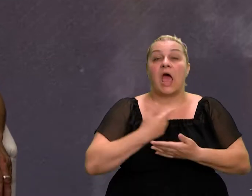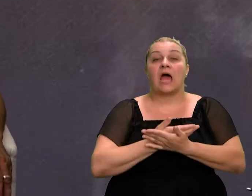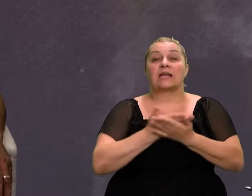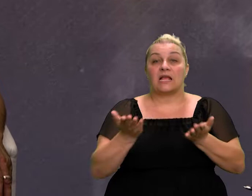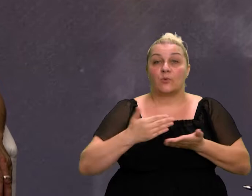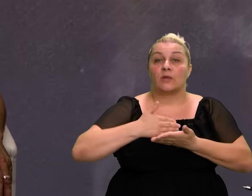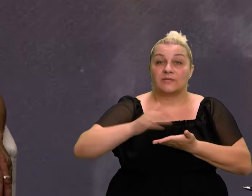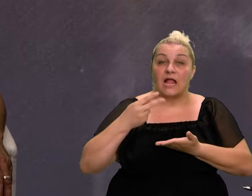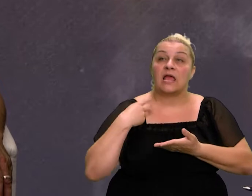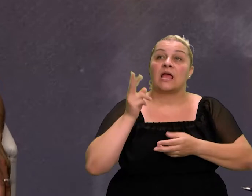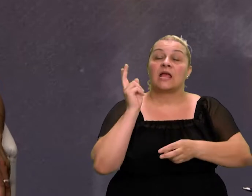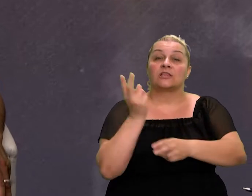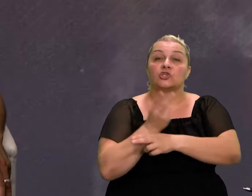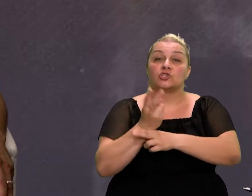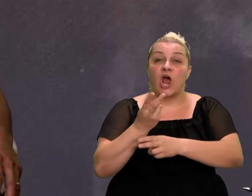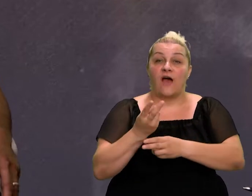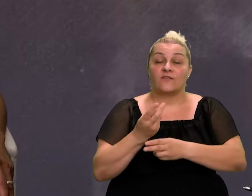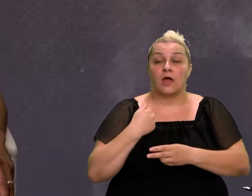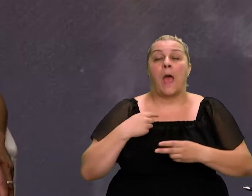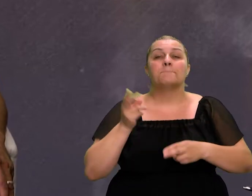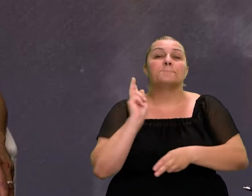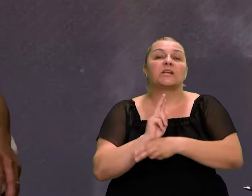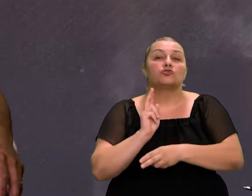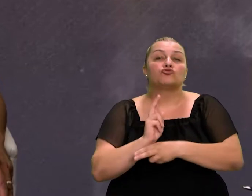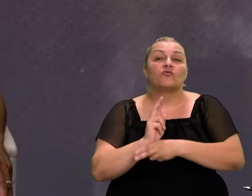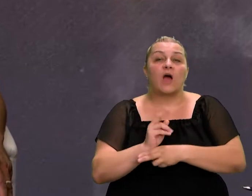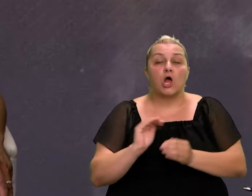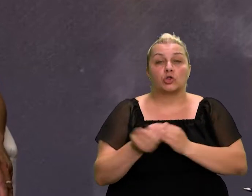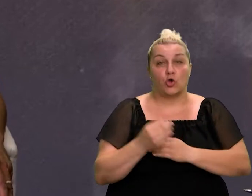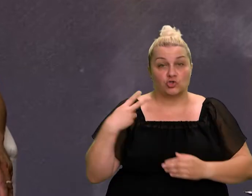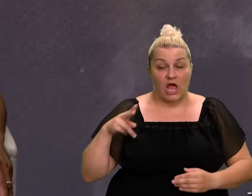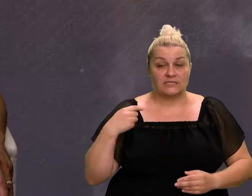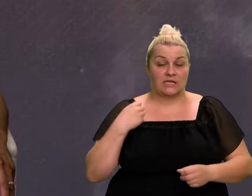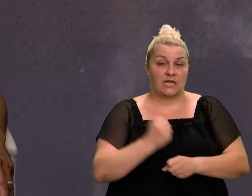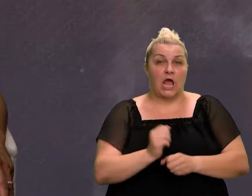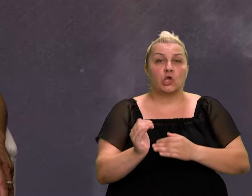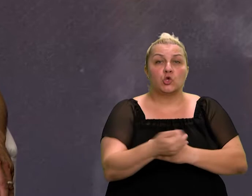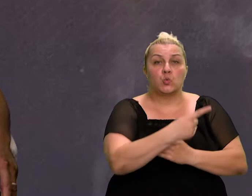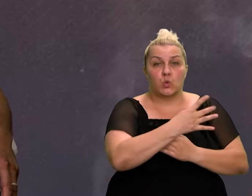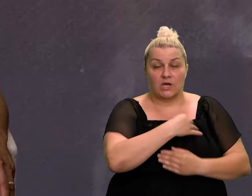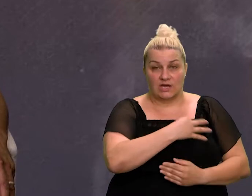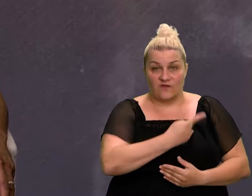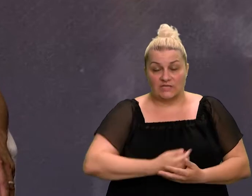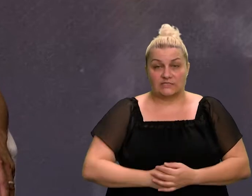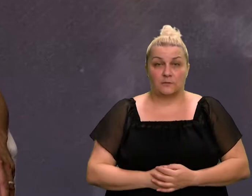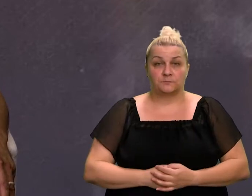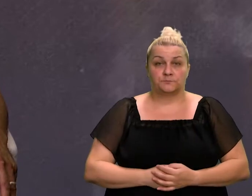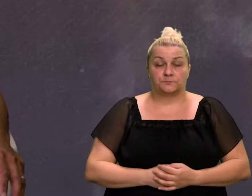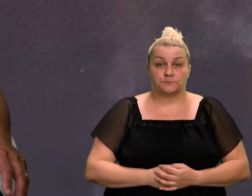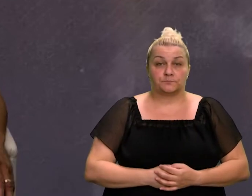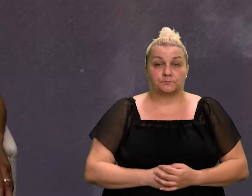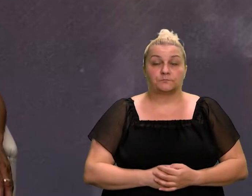Hrvatskoj državi i dalje kao pričuvni dočasnik, moje raspored je jug Hrvatske.